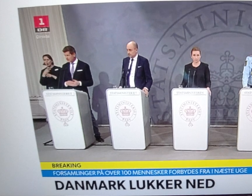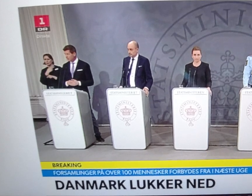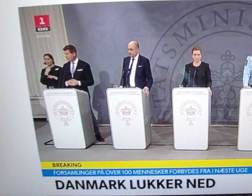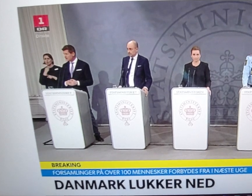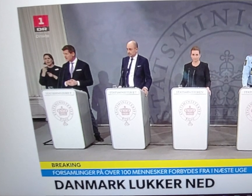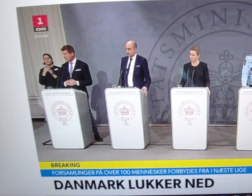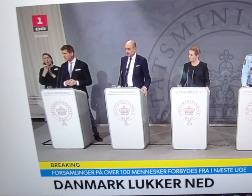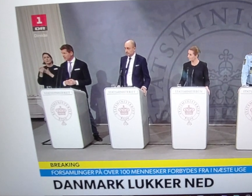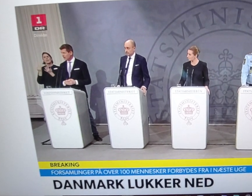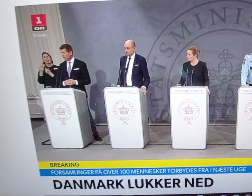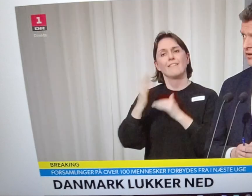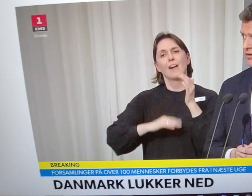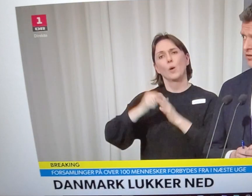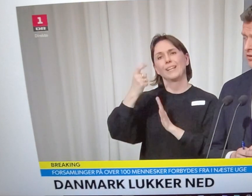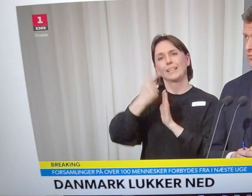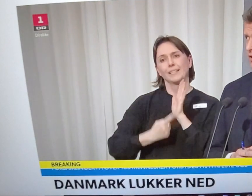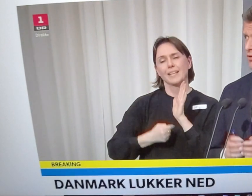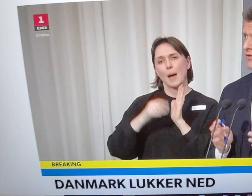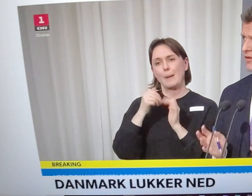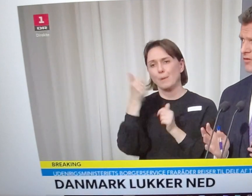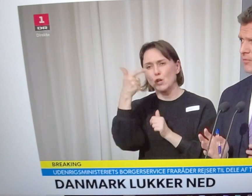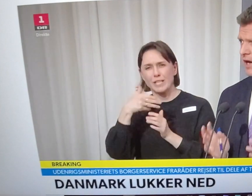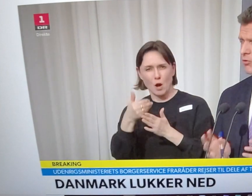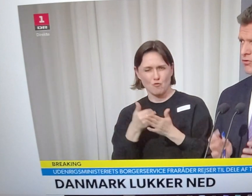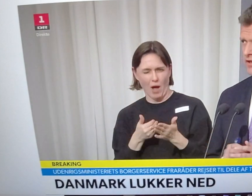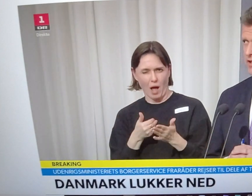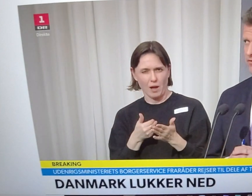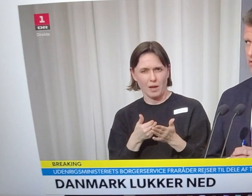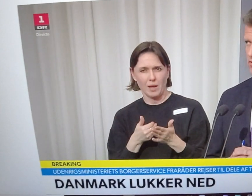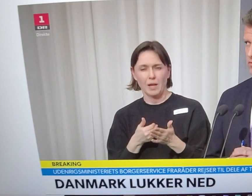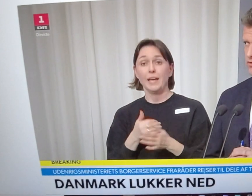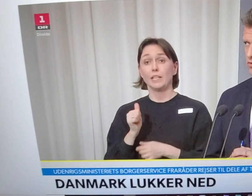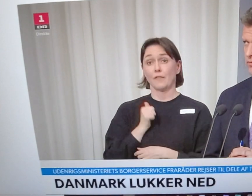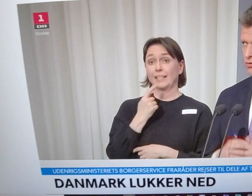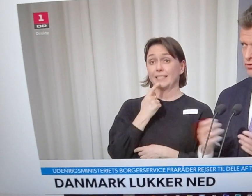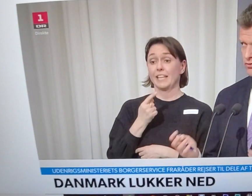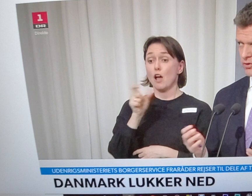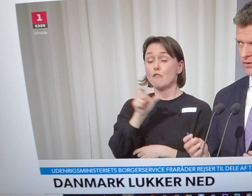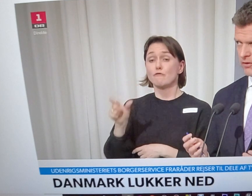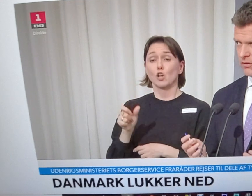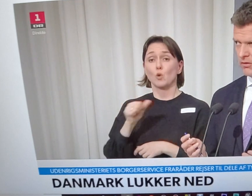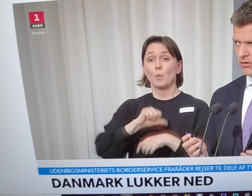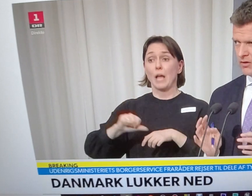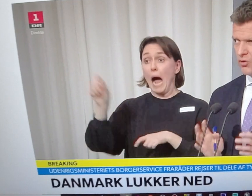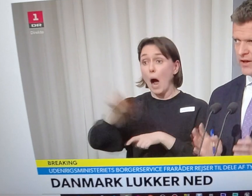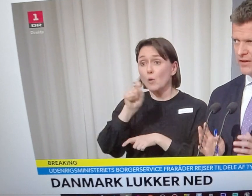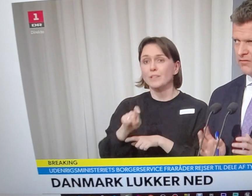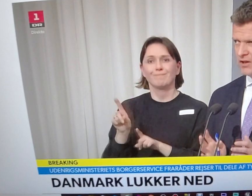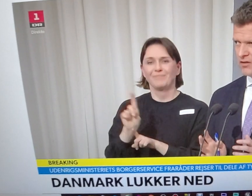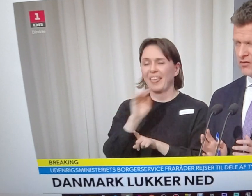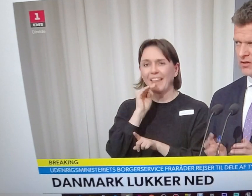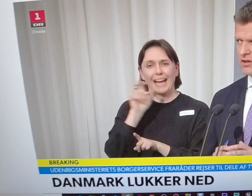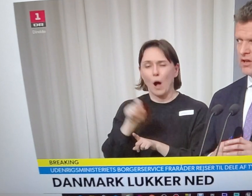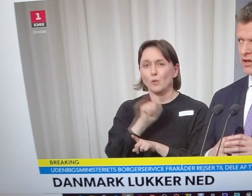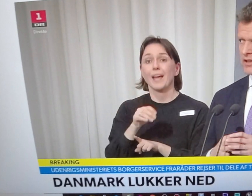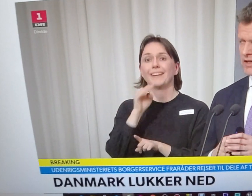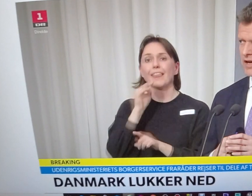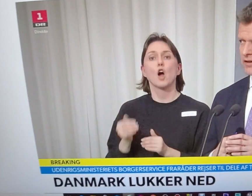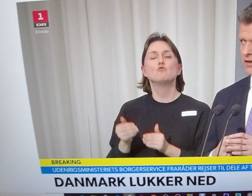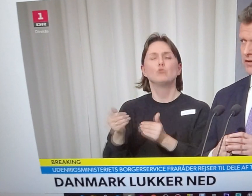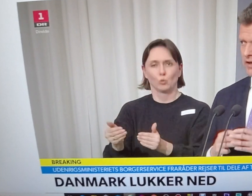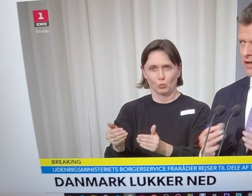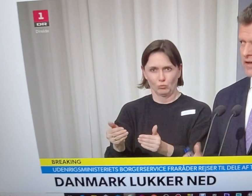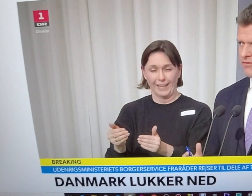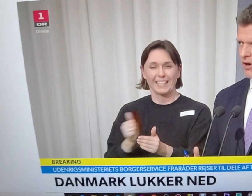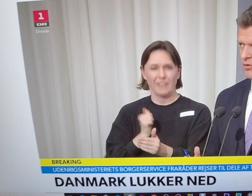man skal prioritere efter. Men jeg tror, det er vigtigt at sige, at aflyser ikke folks operation, man udskyder den. Det tror jeg er rigtig vigtigt at sige. Og det er klart,